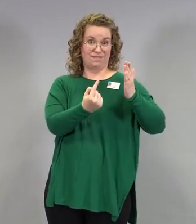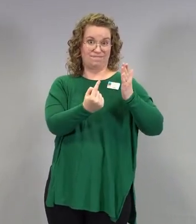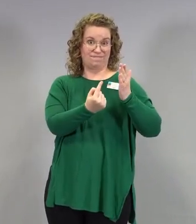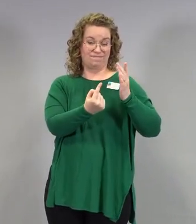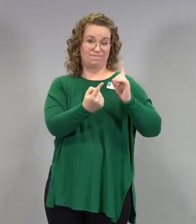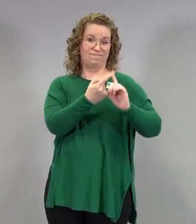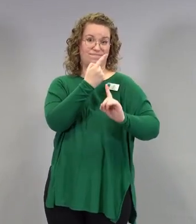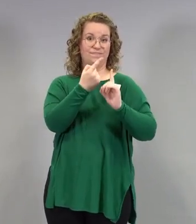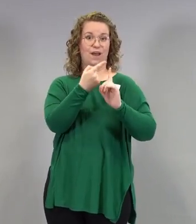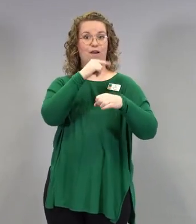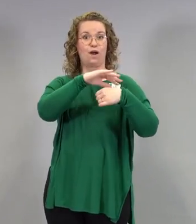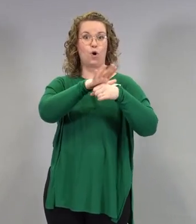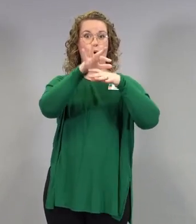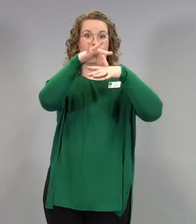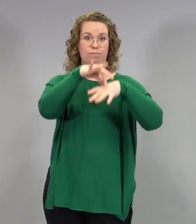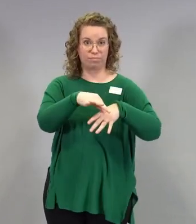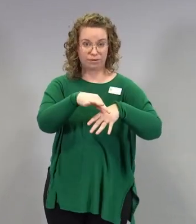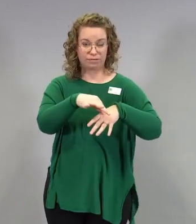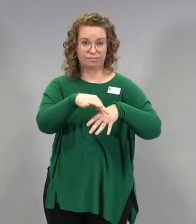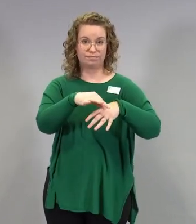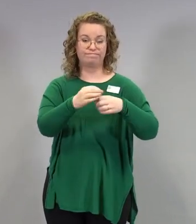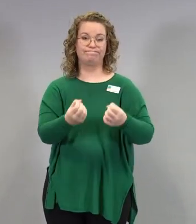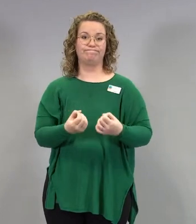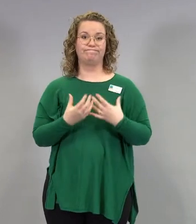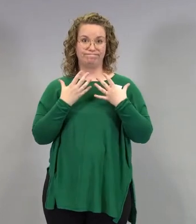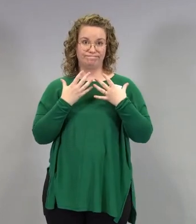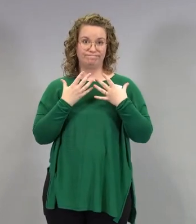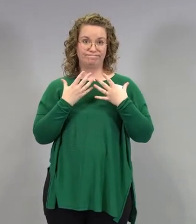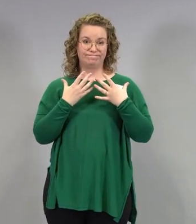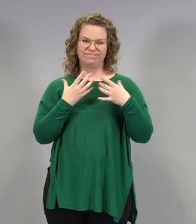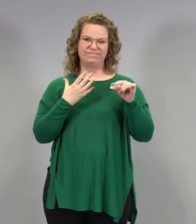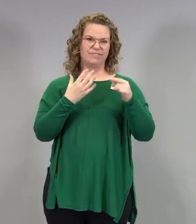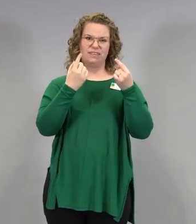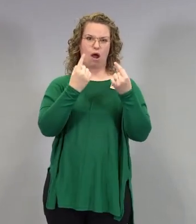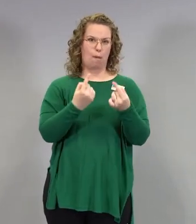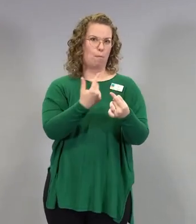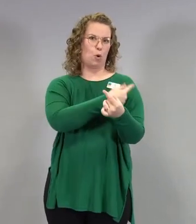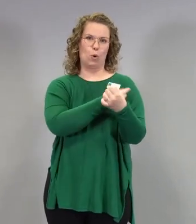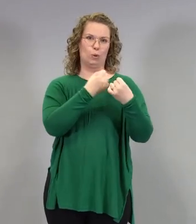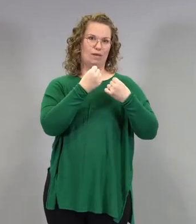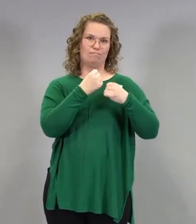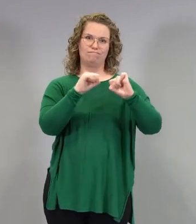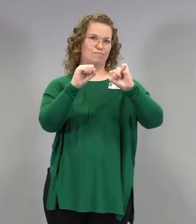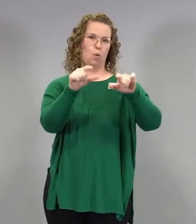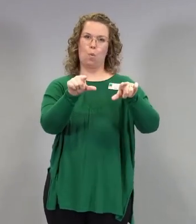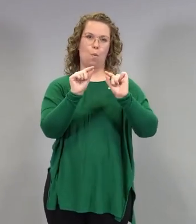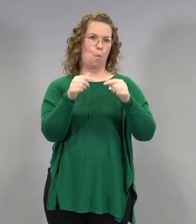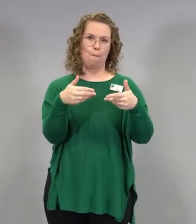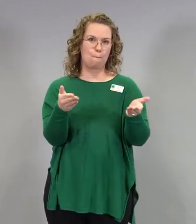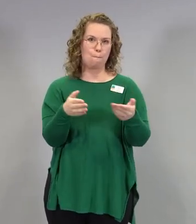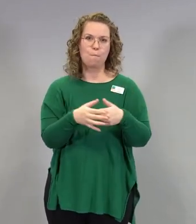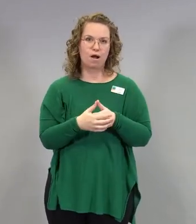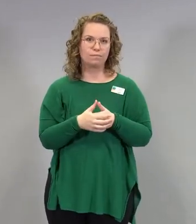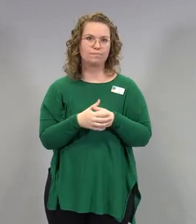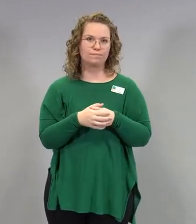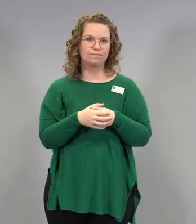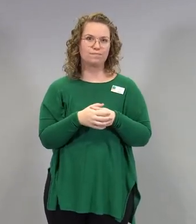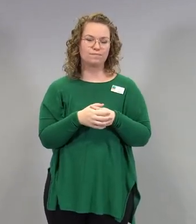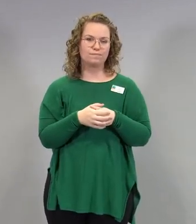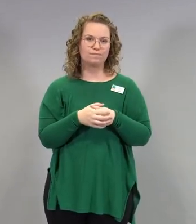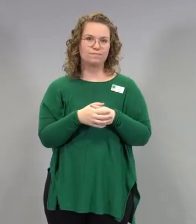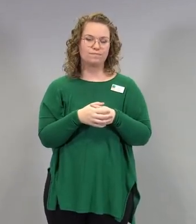tehoa juuri ollut. Ja tässä tietysti täytyy ottaa huomioon se, että tuo tautikin sen